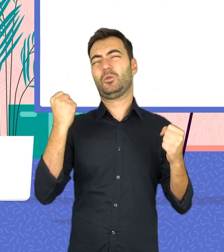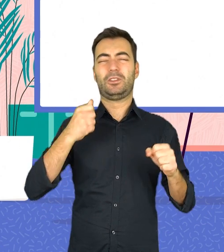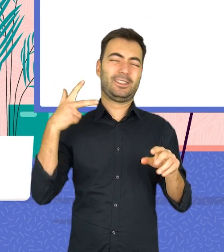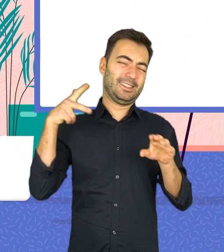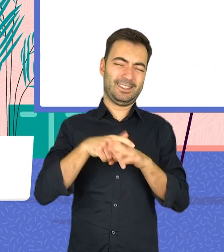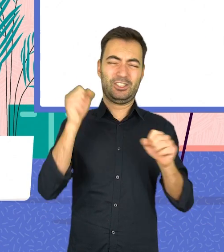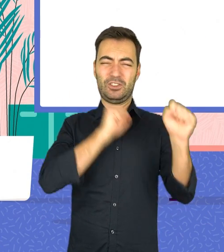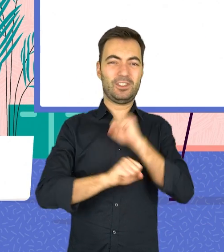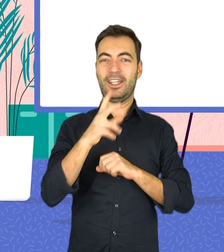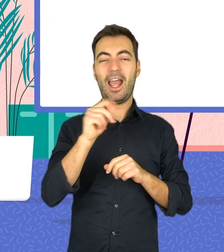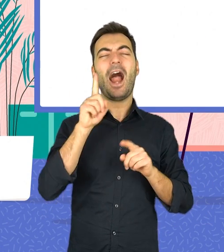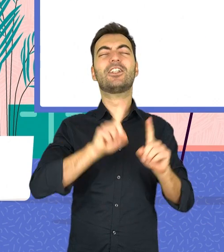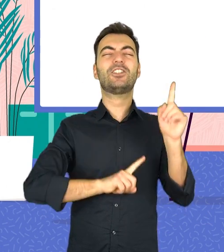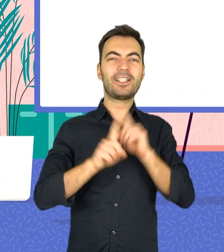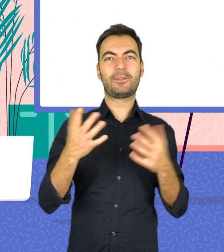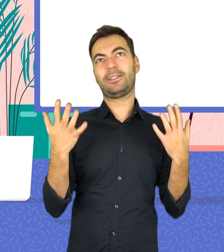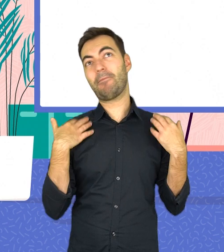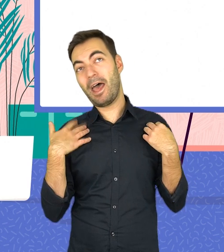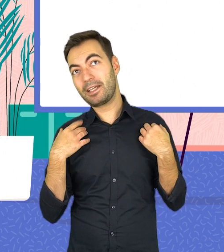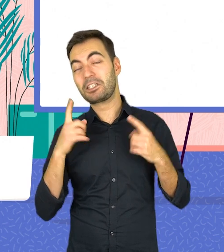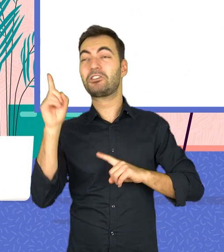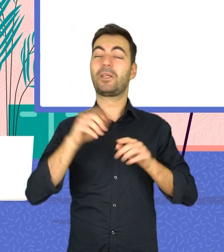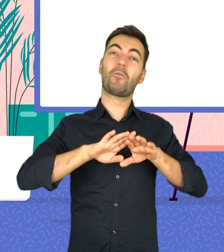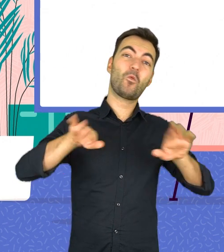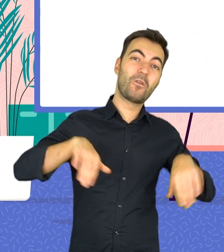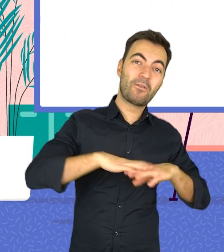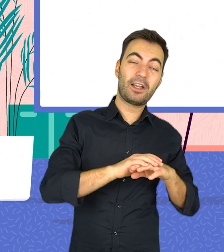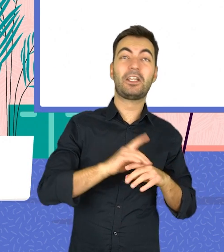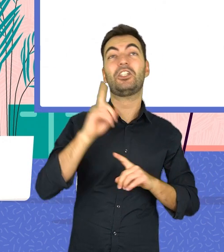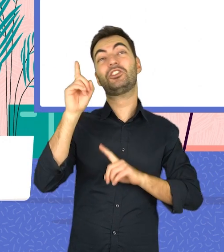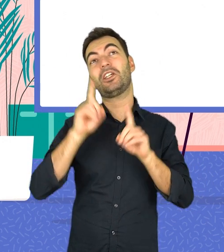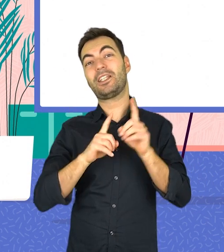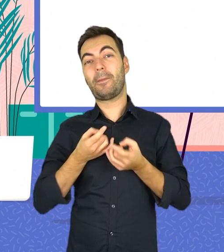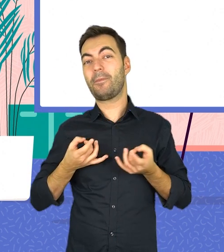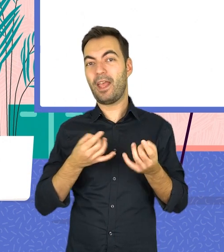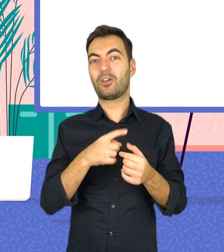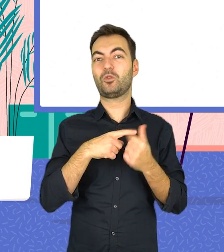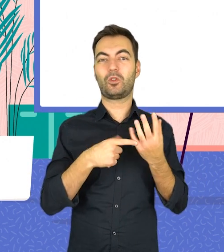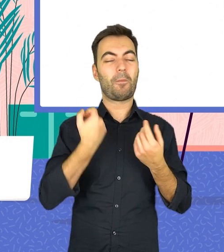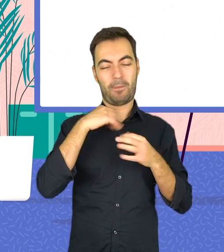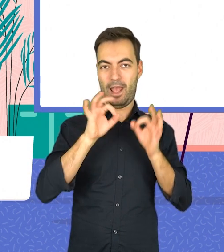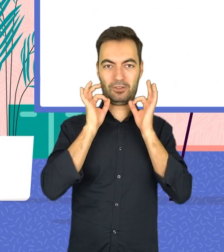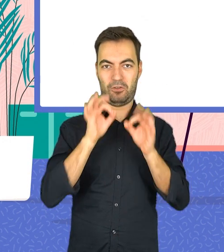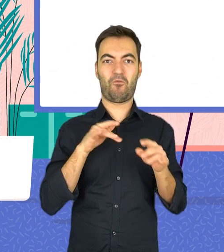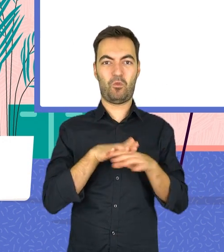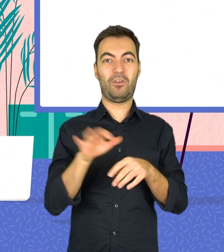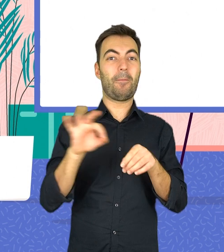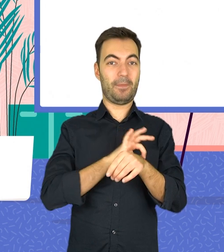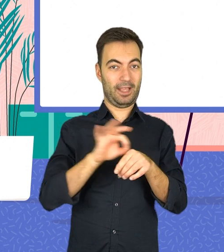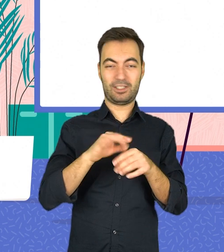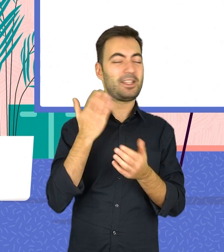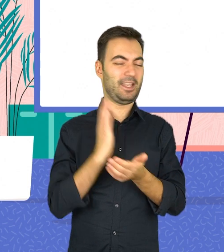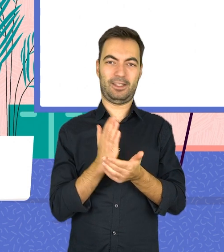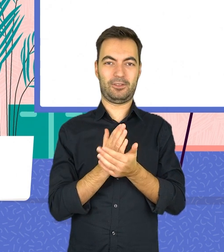intensywnego ćwiczenia, ale czasami spacer, czasami pływanie, a kiedy indziej biegi są dobre nie tylko dla